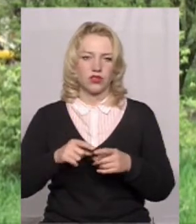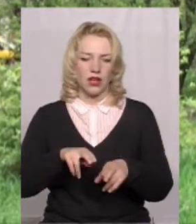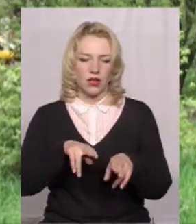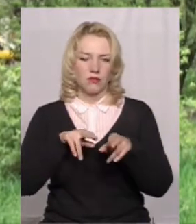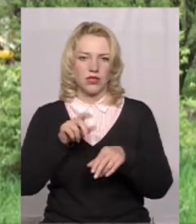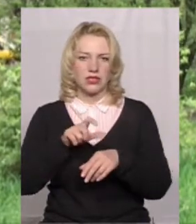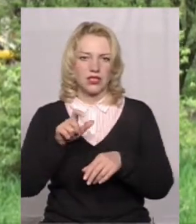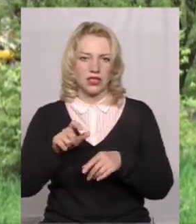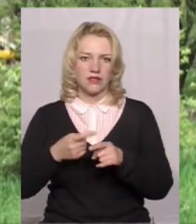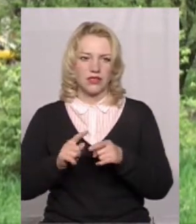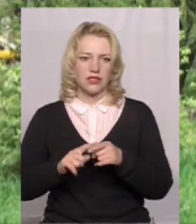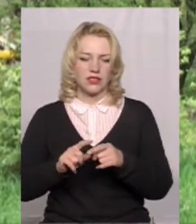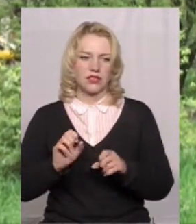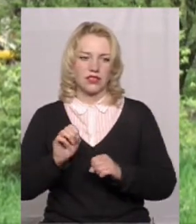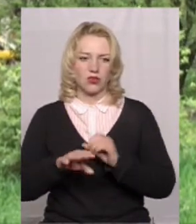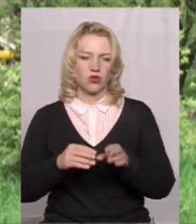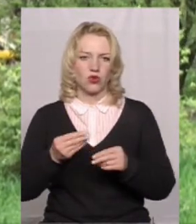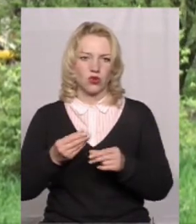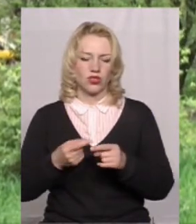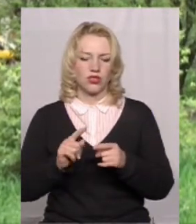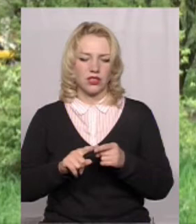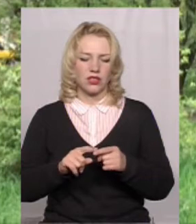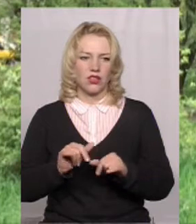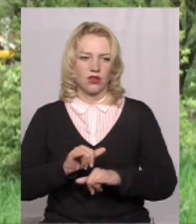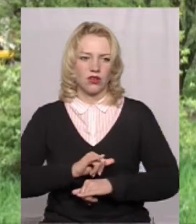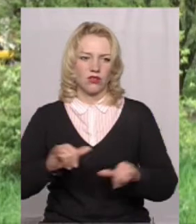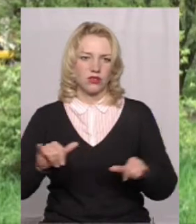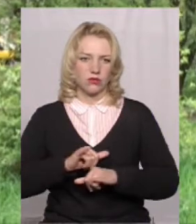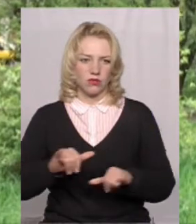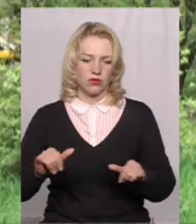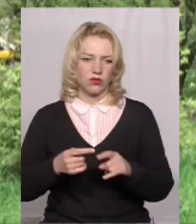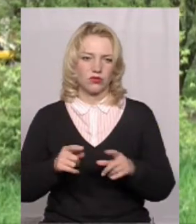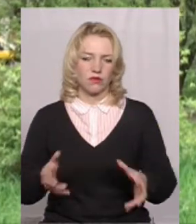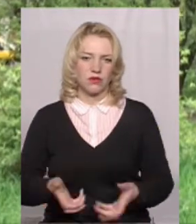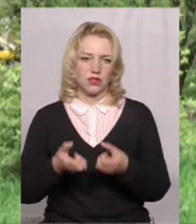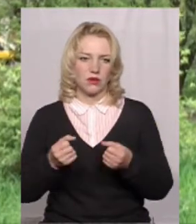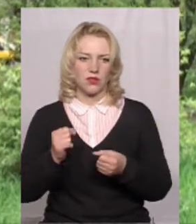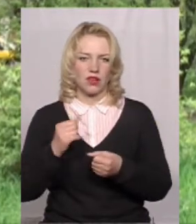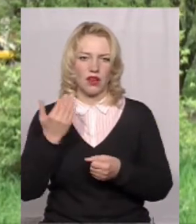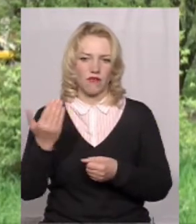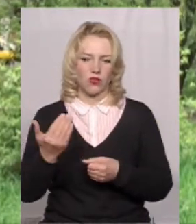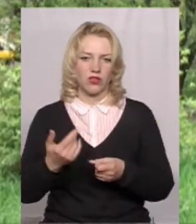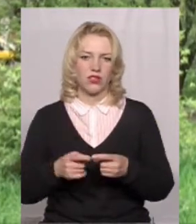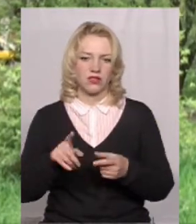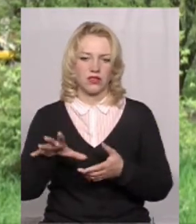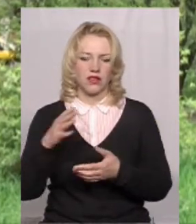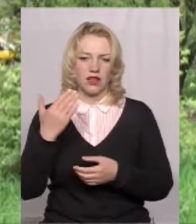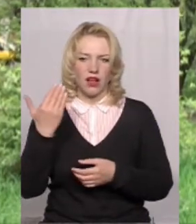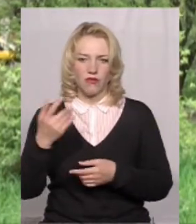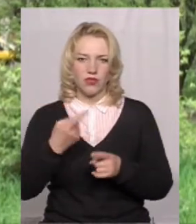не тільки мисливці, здаються гроші, розмножуються, підтримуються, а вони беруть їх, знищуються.